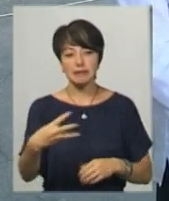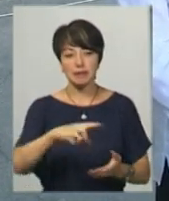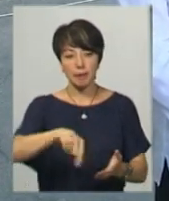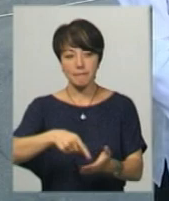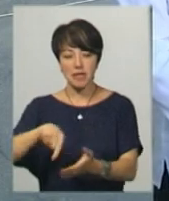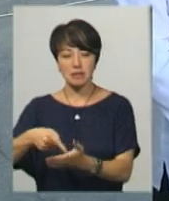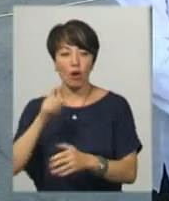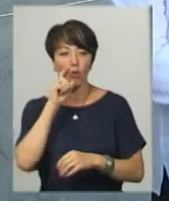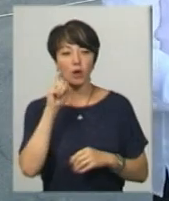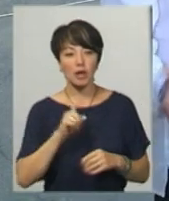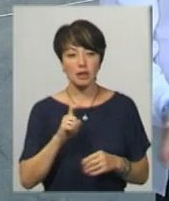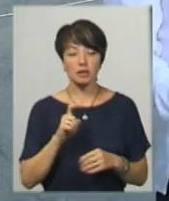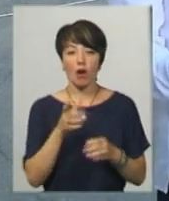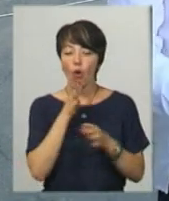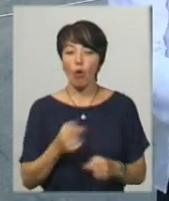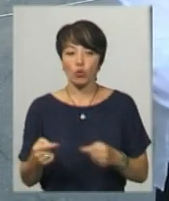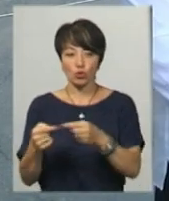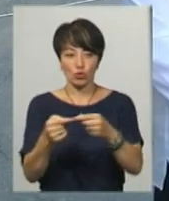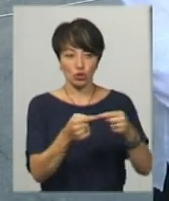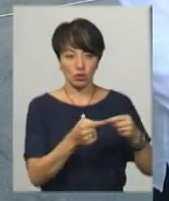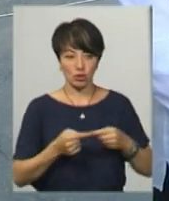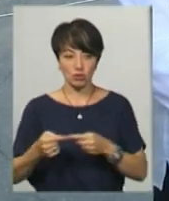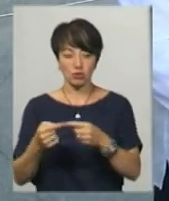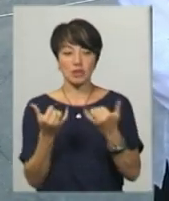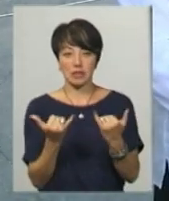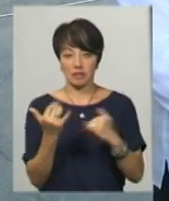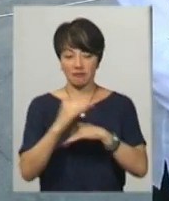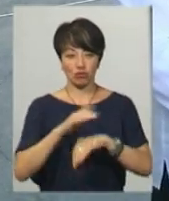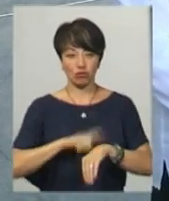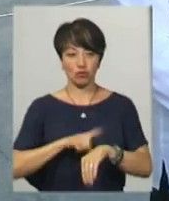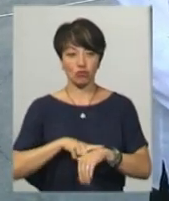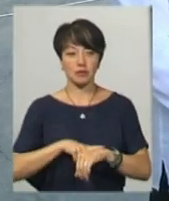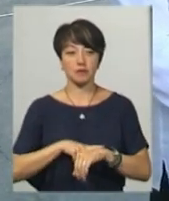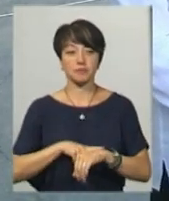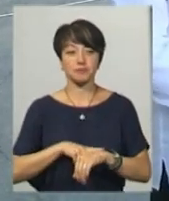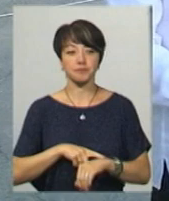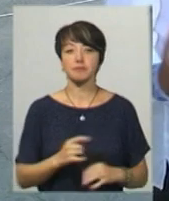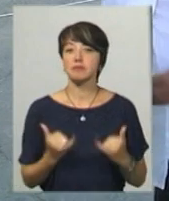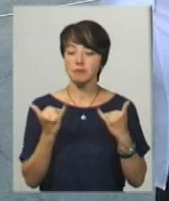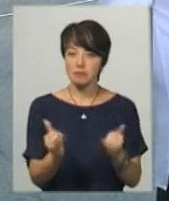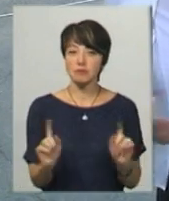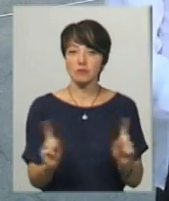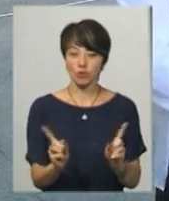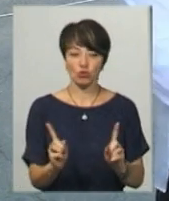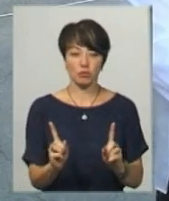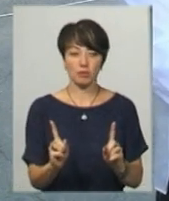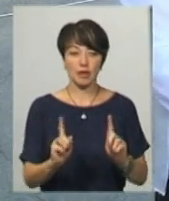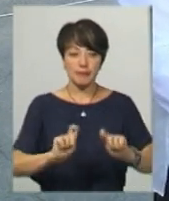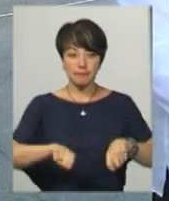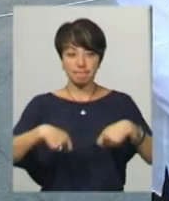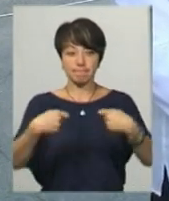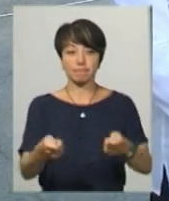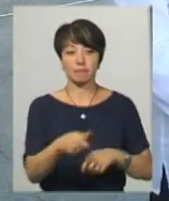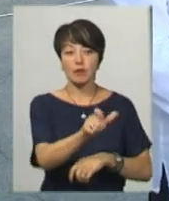України майже одночасно. Зараз в вечірній такий час для того, щоб донести